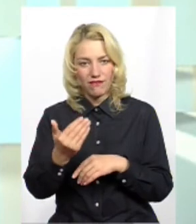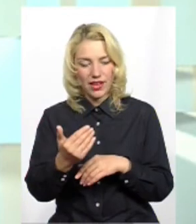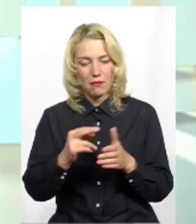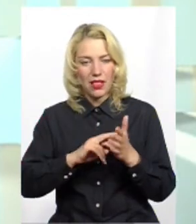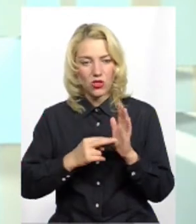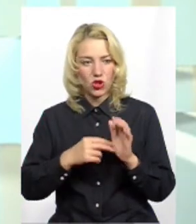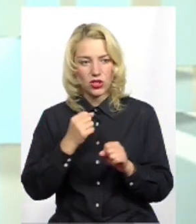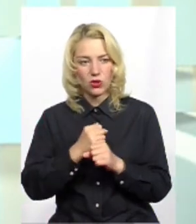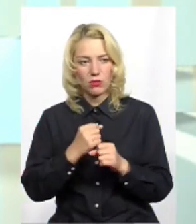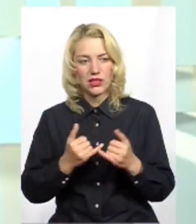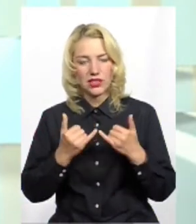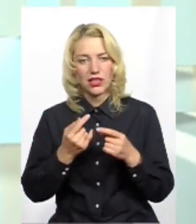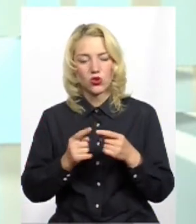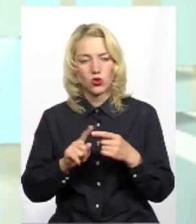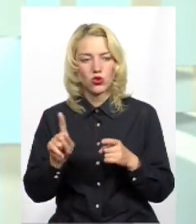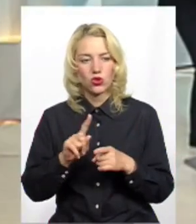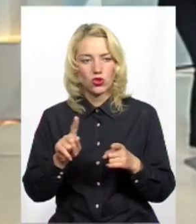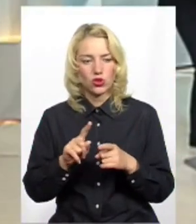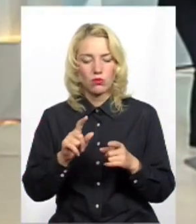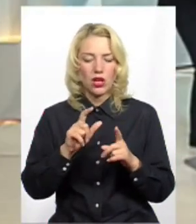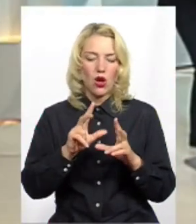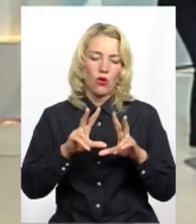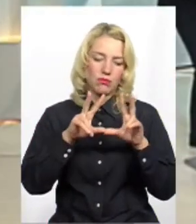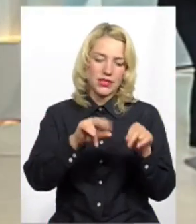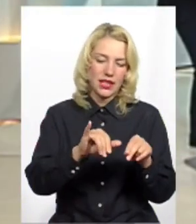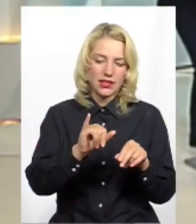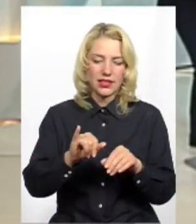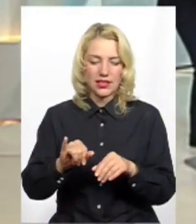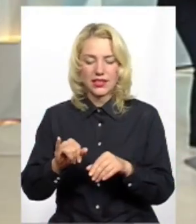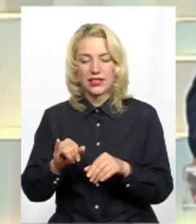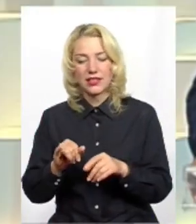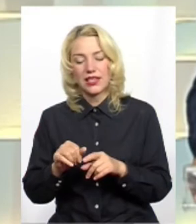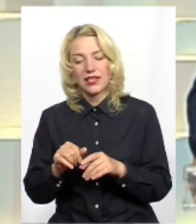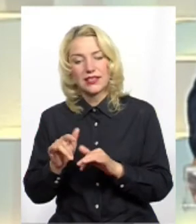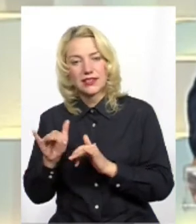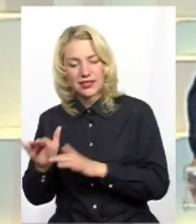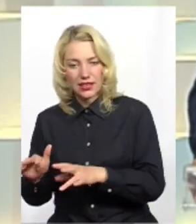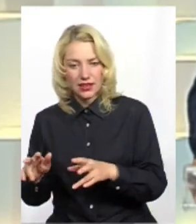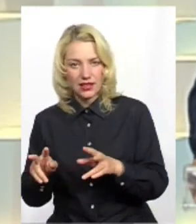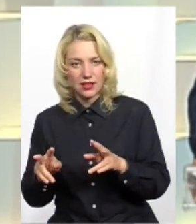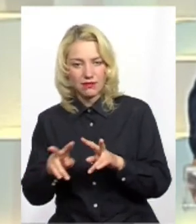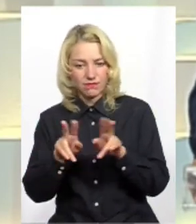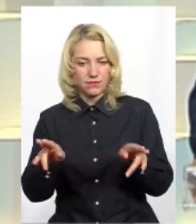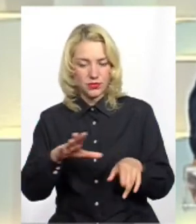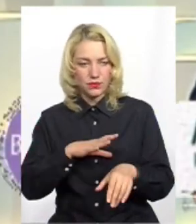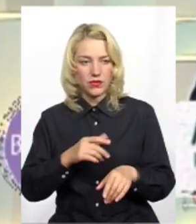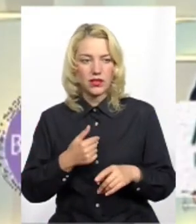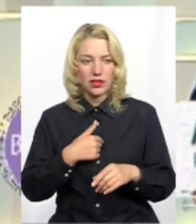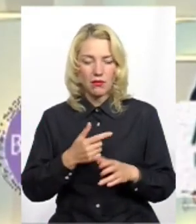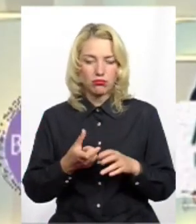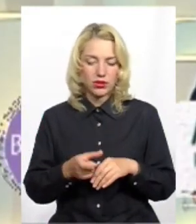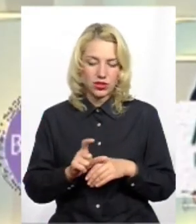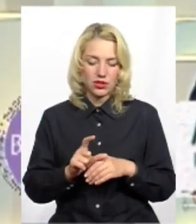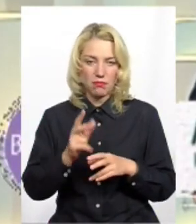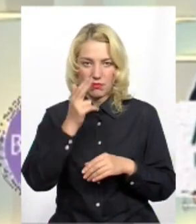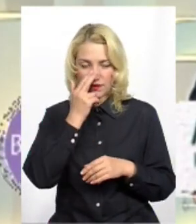плануєте робити для того, щоб слова і обіцянки не розходилися із ділом? Я ще раз, мабуть, повторююся, що я більше привик